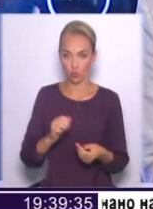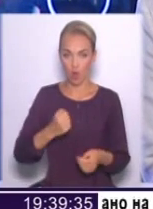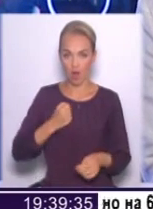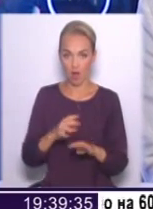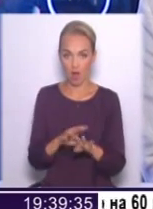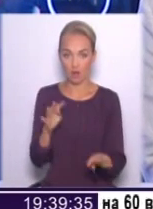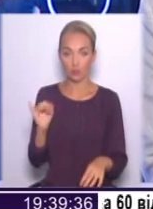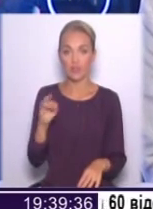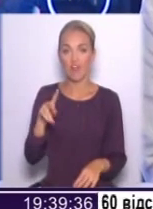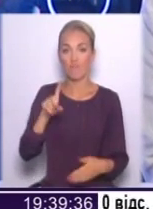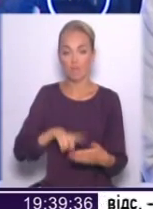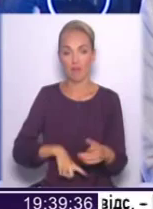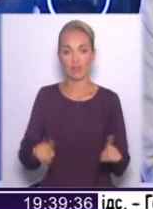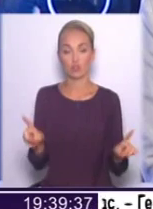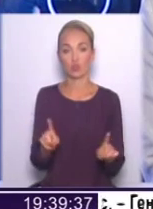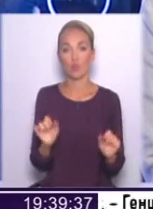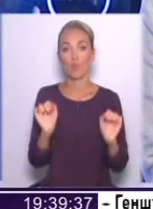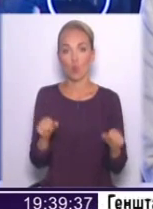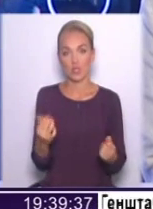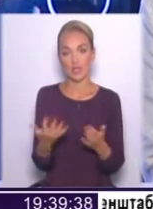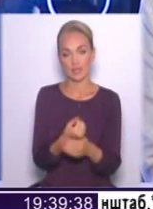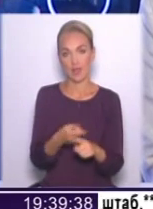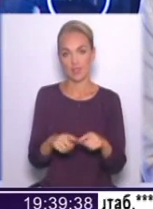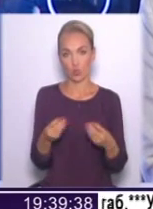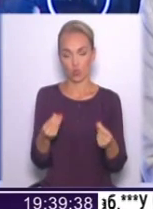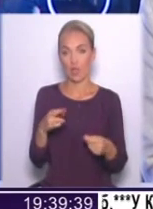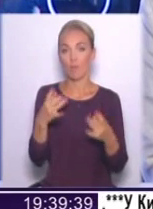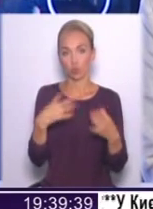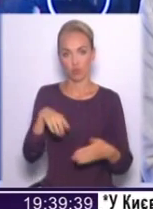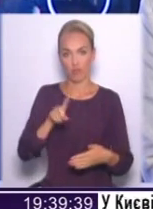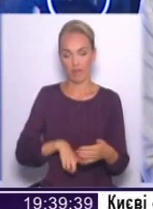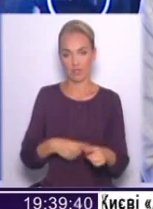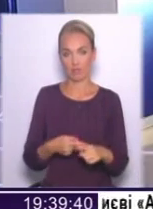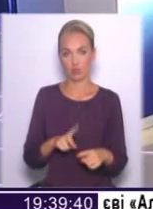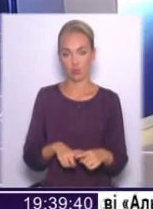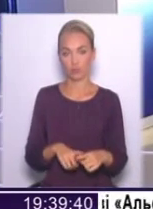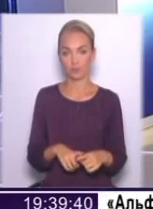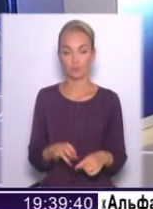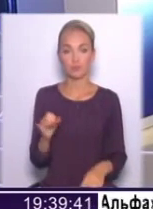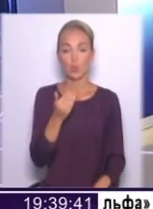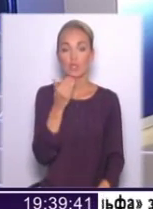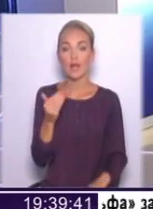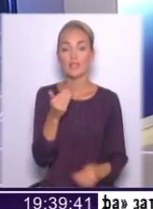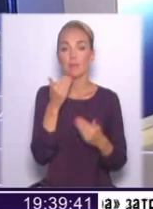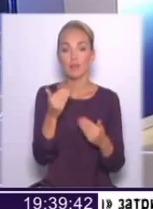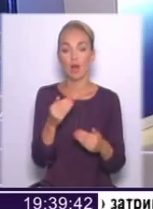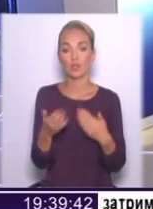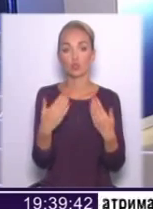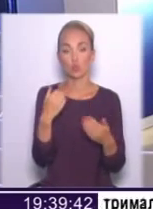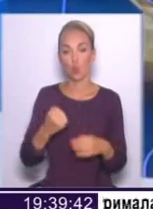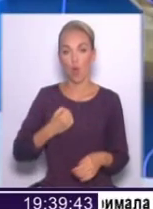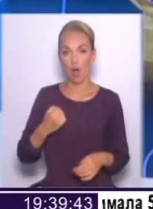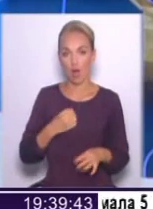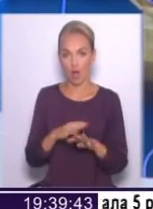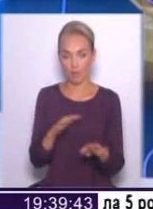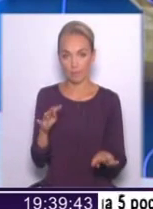можна знайти на це гроші. Я просто впевнений в цьому. І останнє запитання щодо армії, ну, точніше,